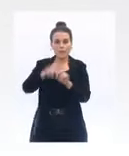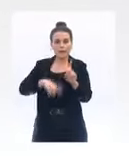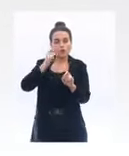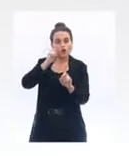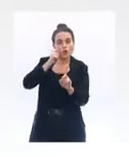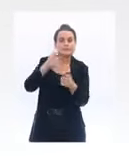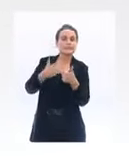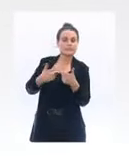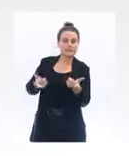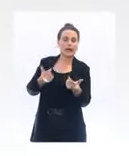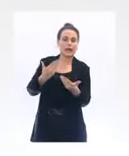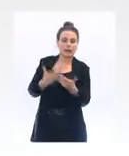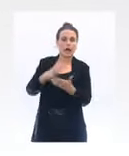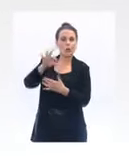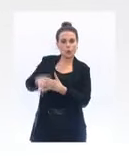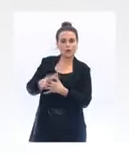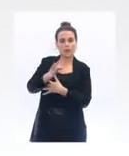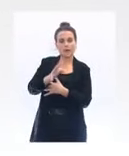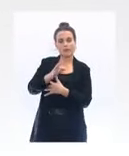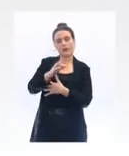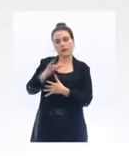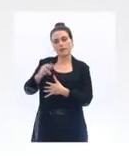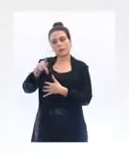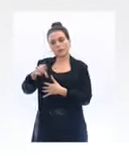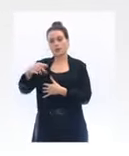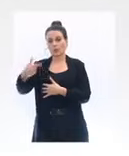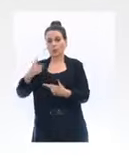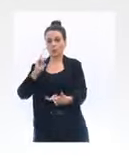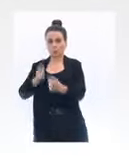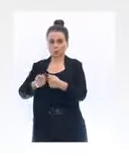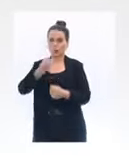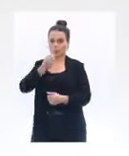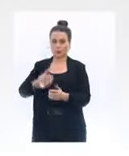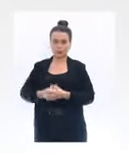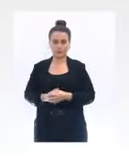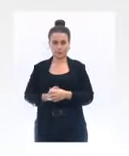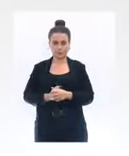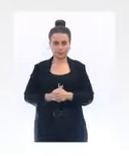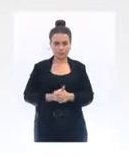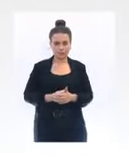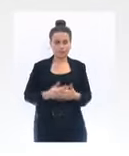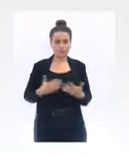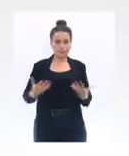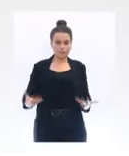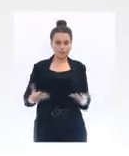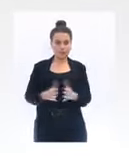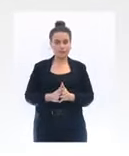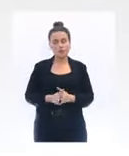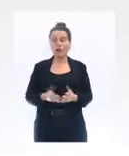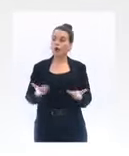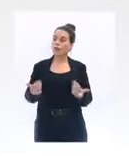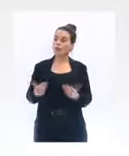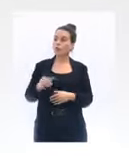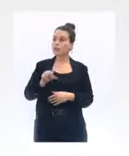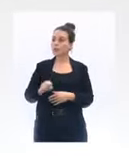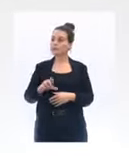ministre, sachant qu'on regardera dans les prochains jours, c-à que ça va commencer cette nuit, on regardera, il ne faut pas attendre samedi, dimanche ou lundi